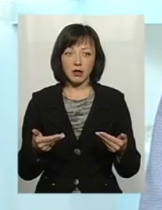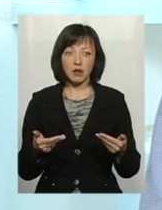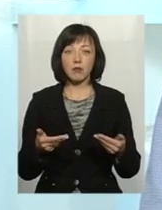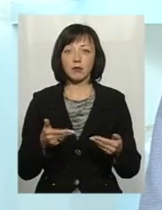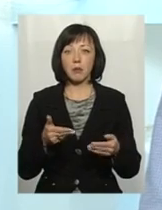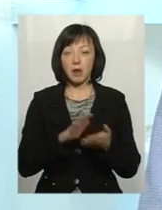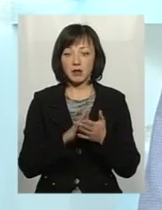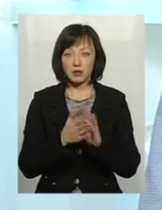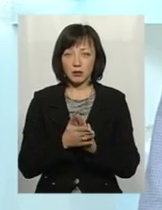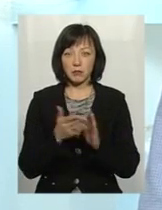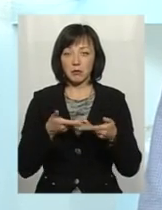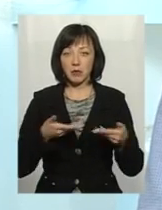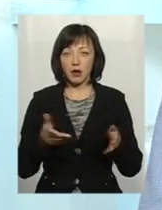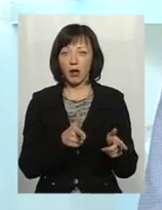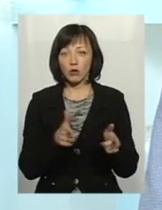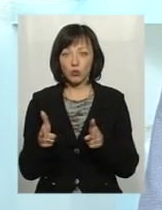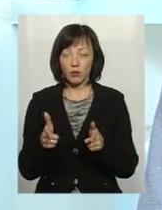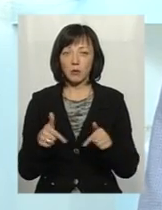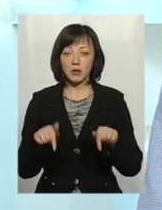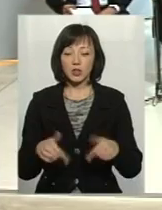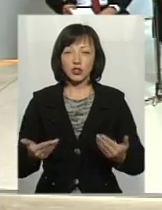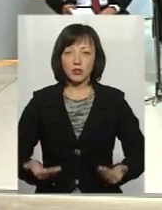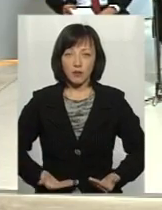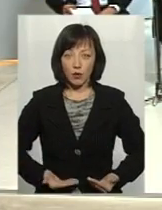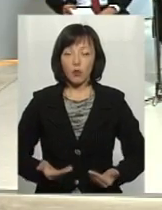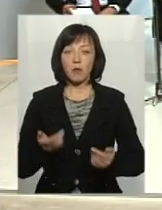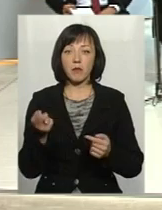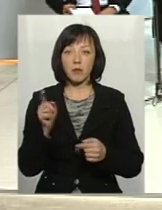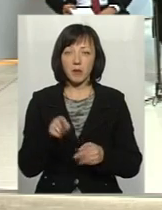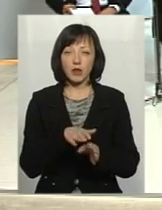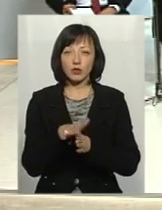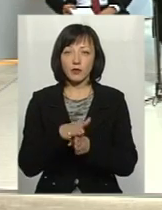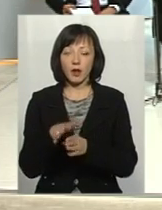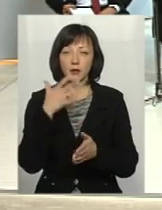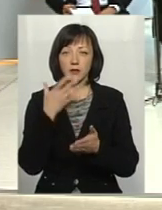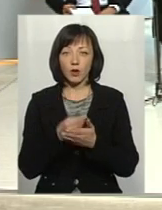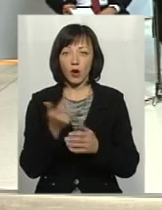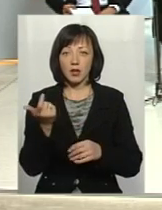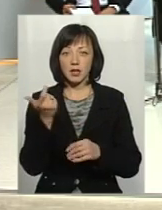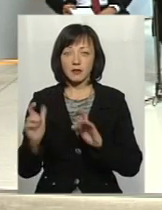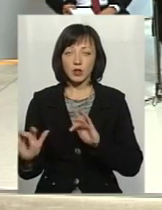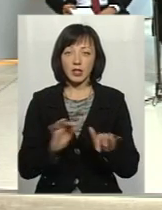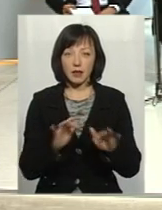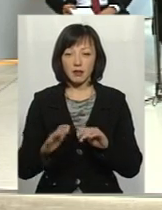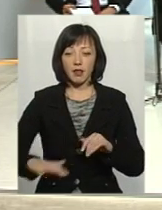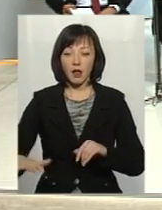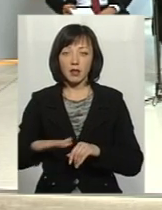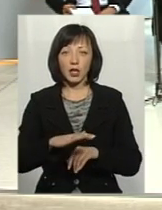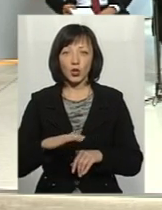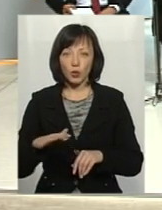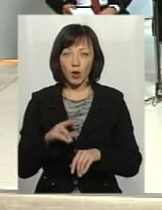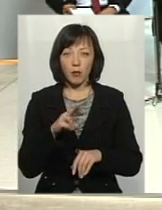позицію, ми готові, ми тут живемо, ми осуществляємо свою хозяйственну деятельність на території